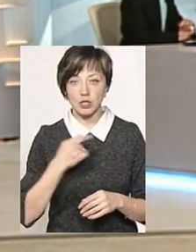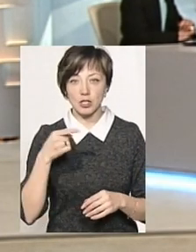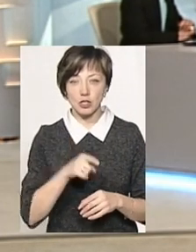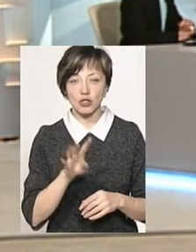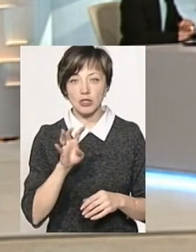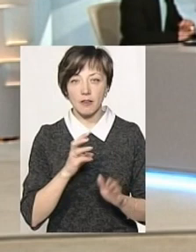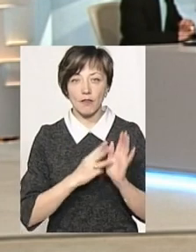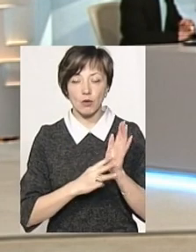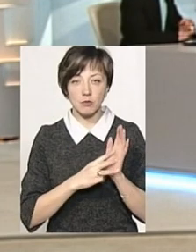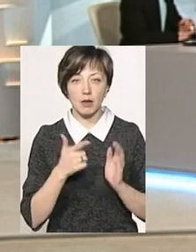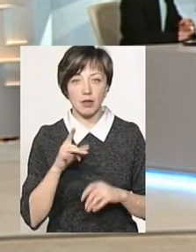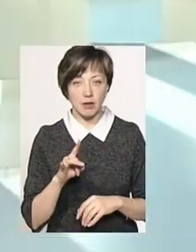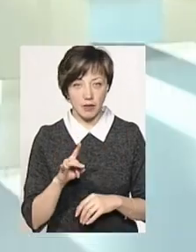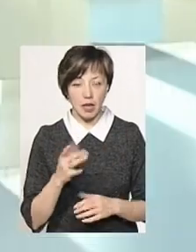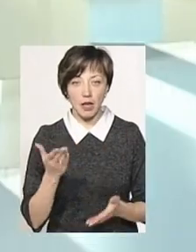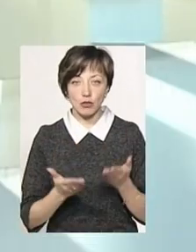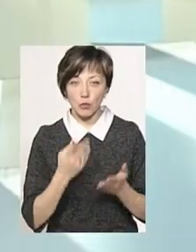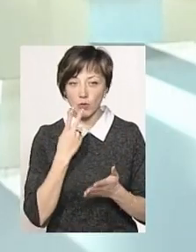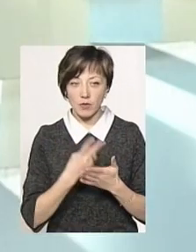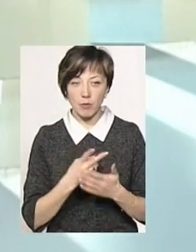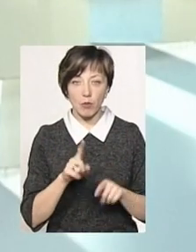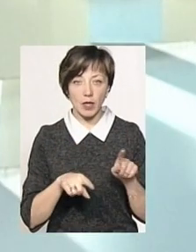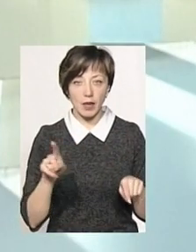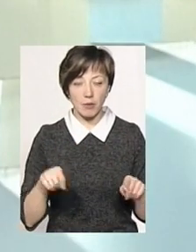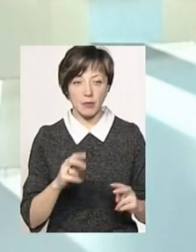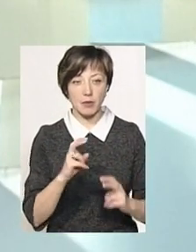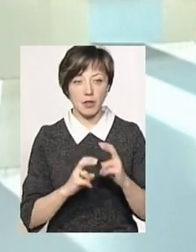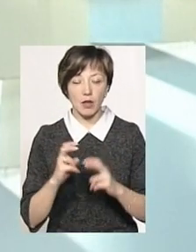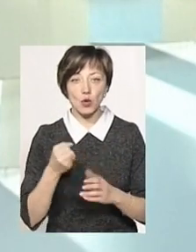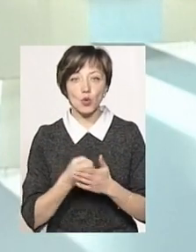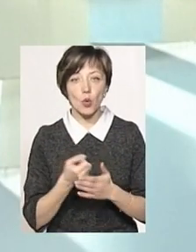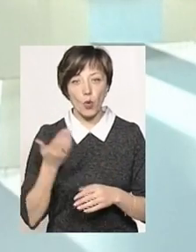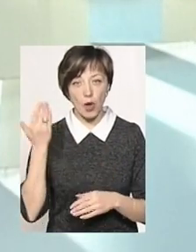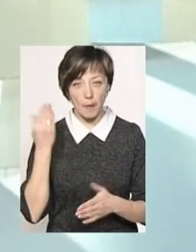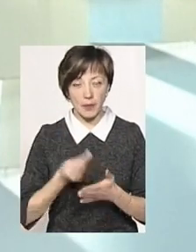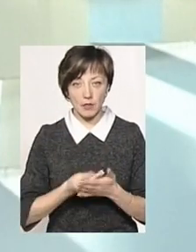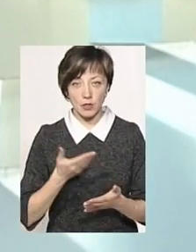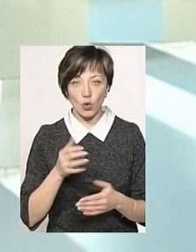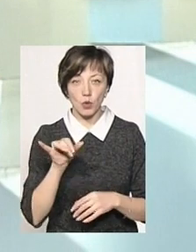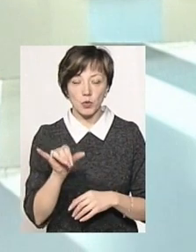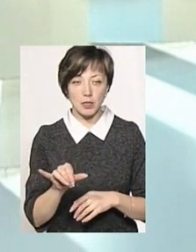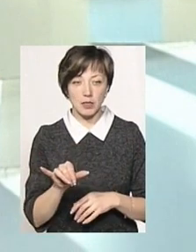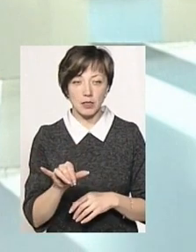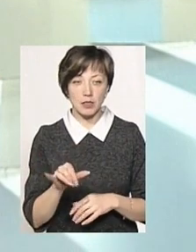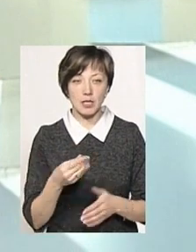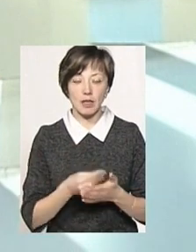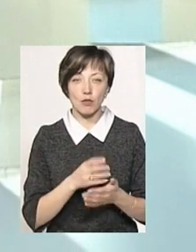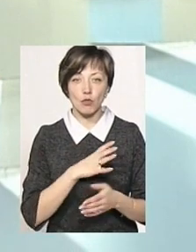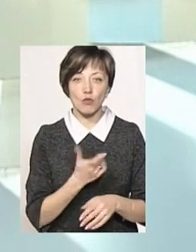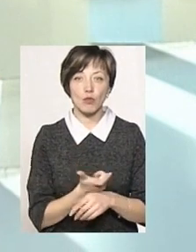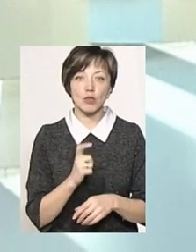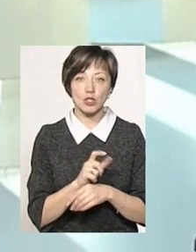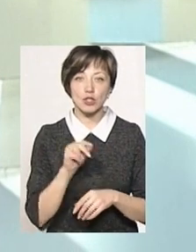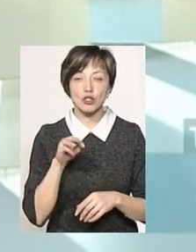1480 гривень. Якщо поглянути по деяким підприємствам до підвищення тарифів, тобто у них тариф був